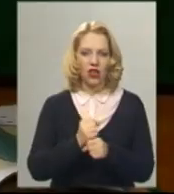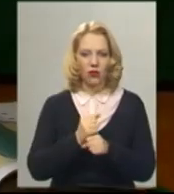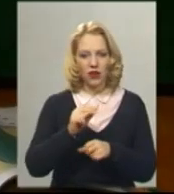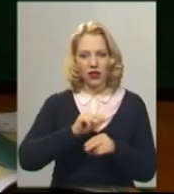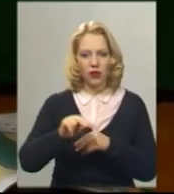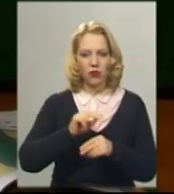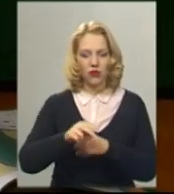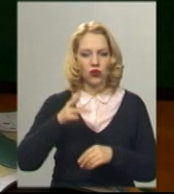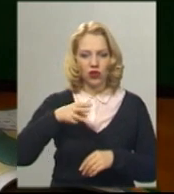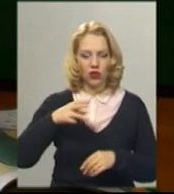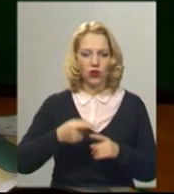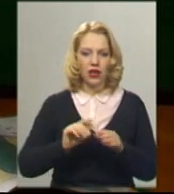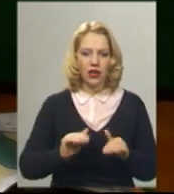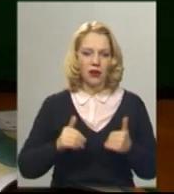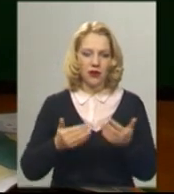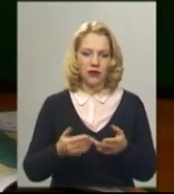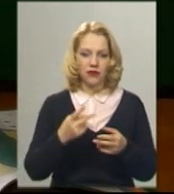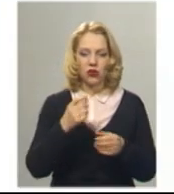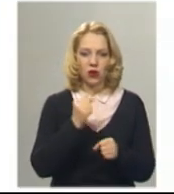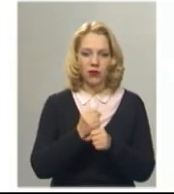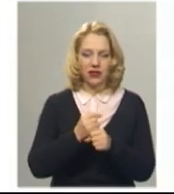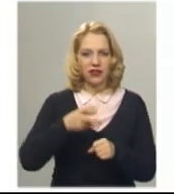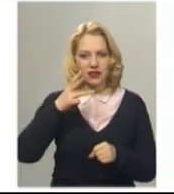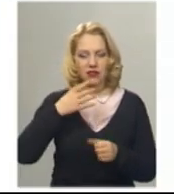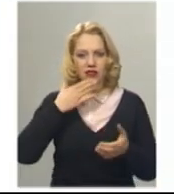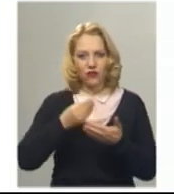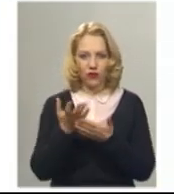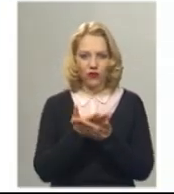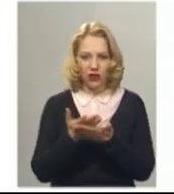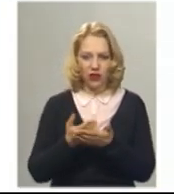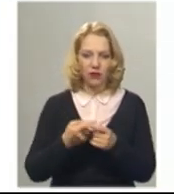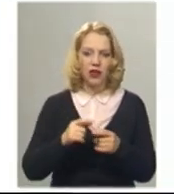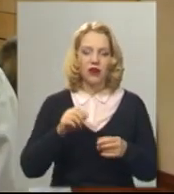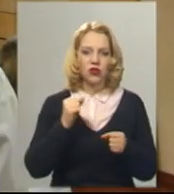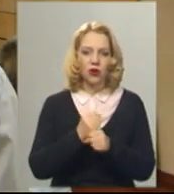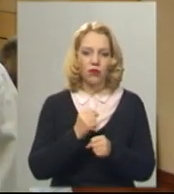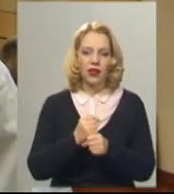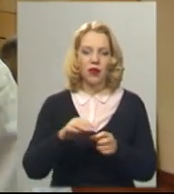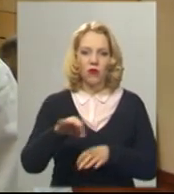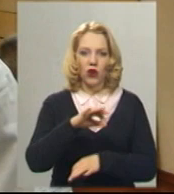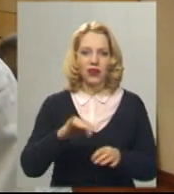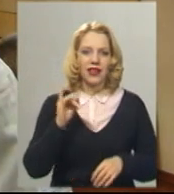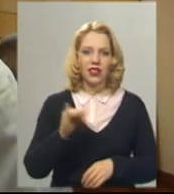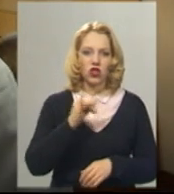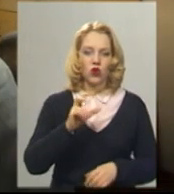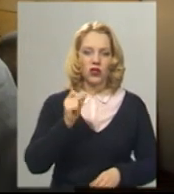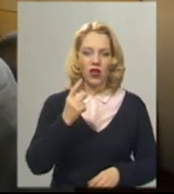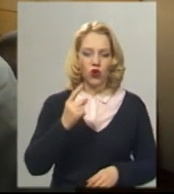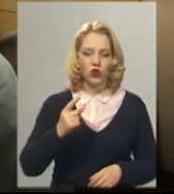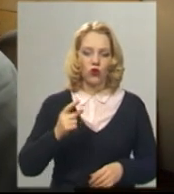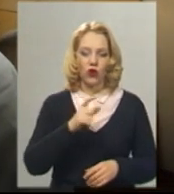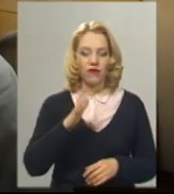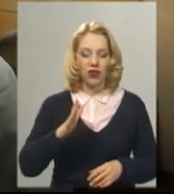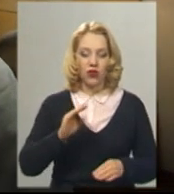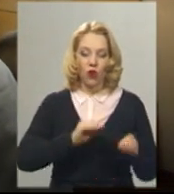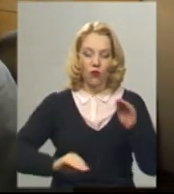запропонував вчителю і в Січенцях зняти такі відео. Вони спільно створили проєкт «Історія за одну хвилину». Монтує вчитель, знімає хтось з